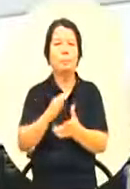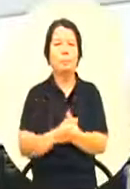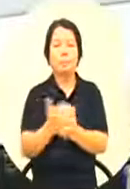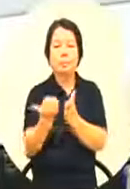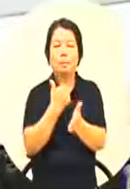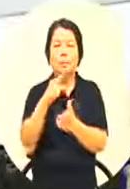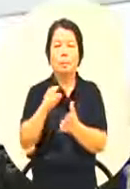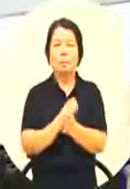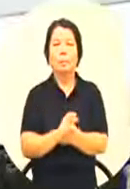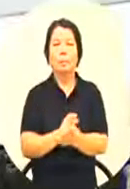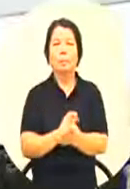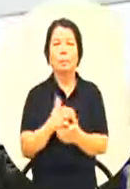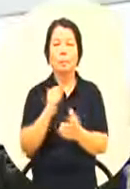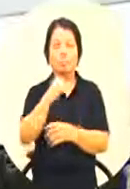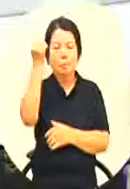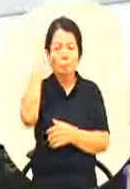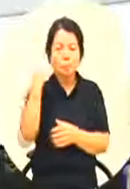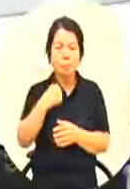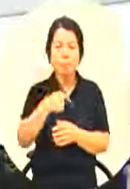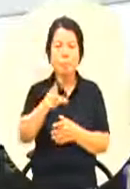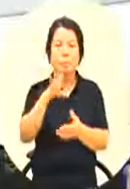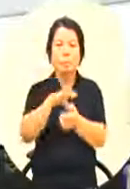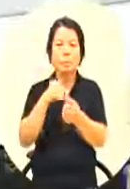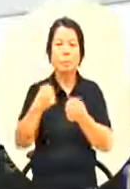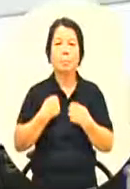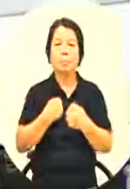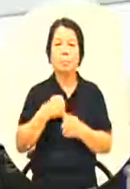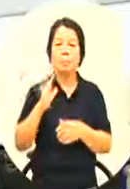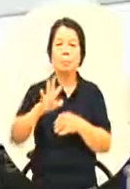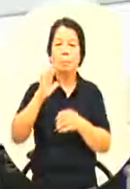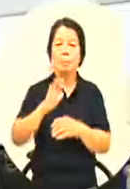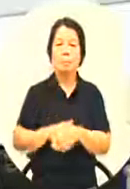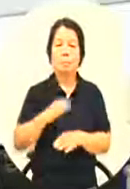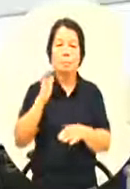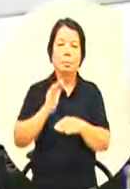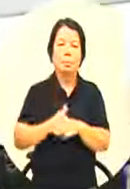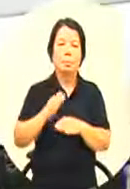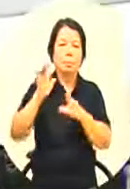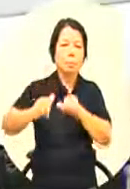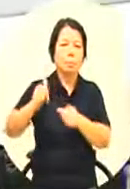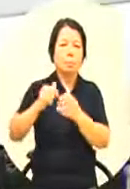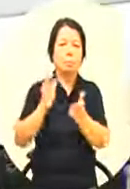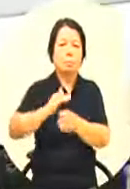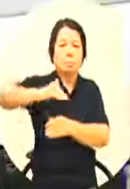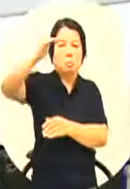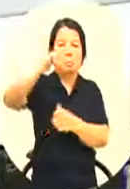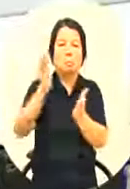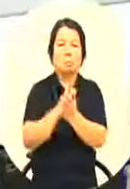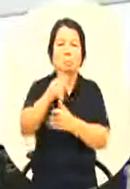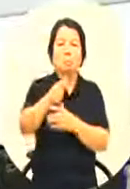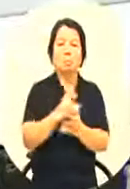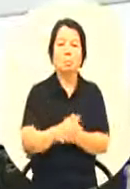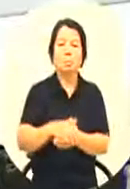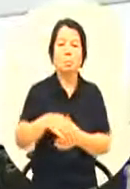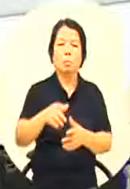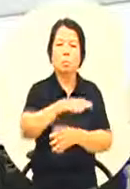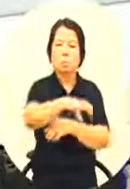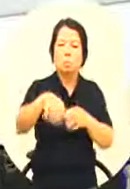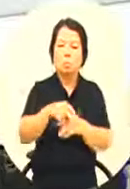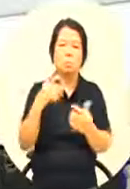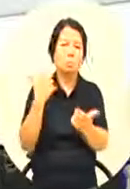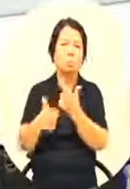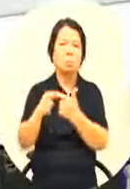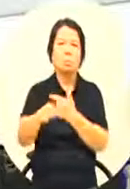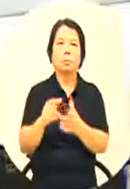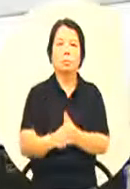说小朋友不宜太早那太早成熟了之后我们的练球环境我们的教学环境又不符合这样我觉得这